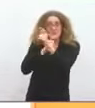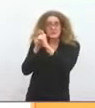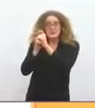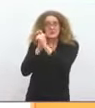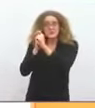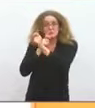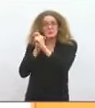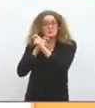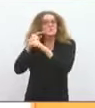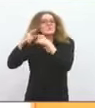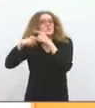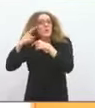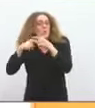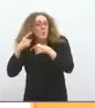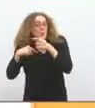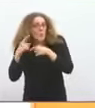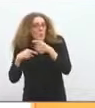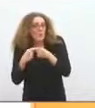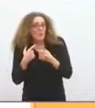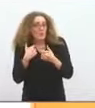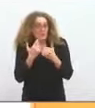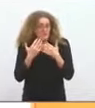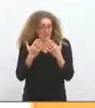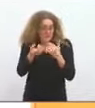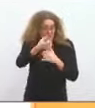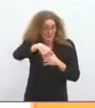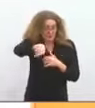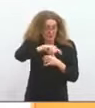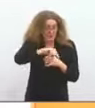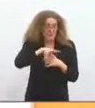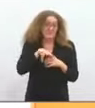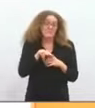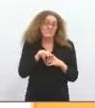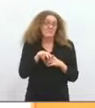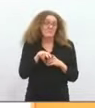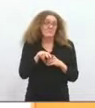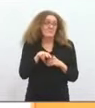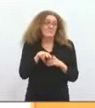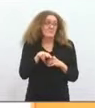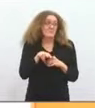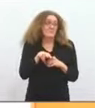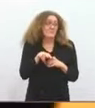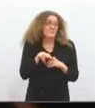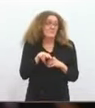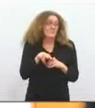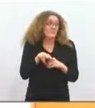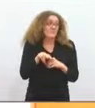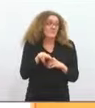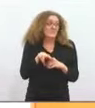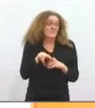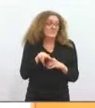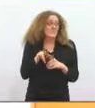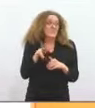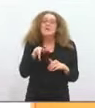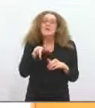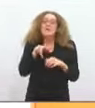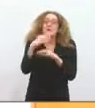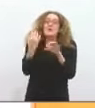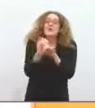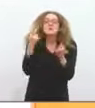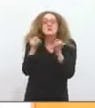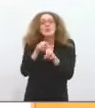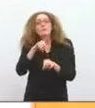encore réglé. Et souhaite aux collectivités locales d'avoir le même succès que les démarches des policiers pour augmenter leur salaire,